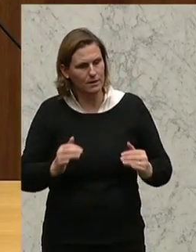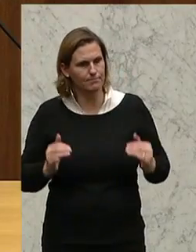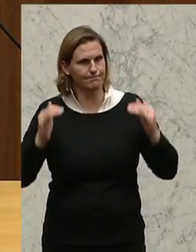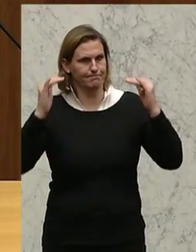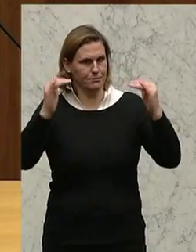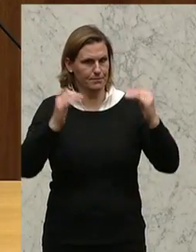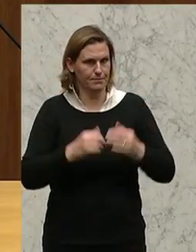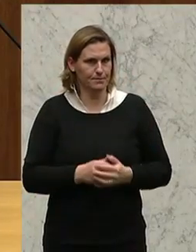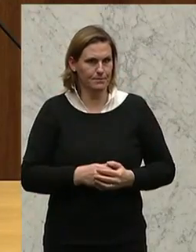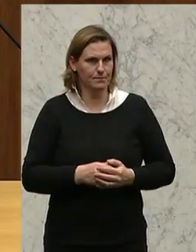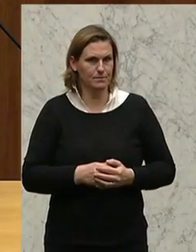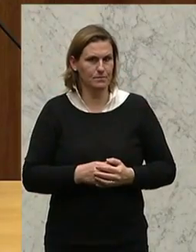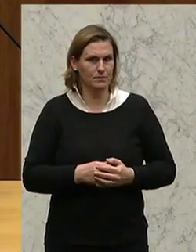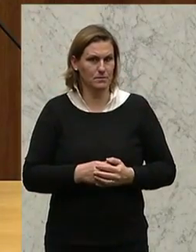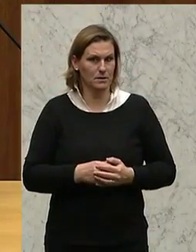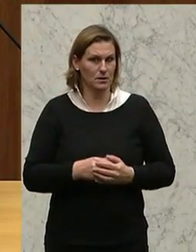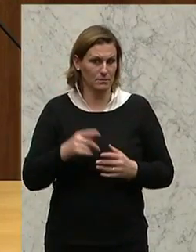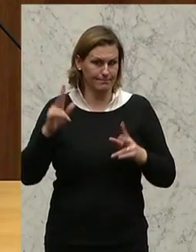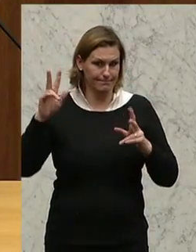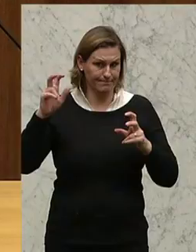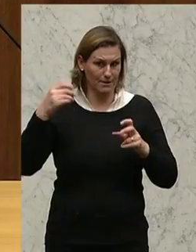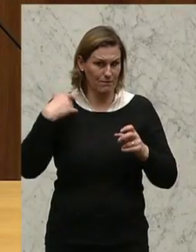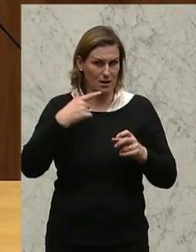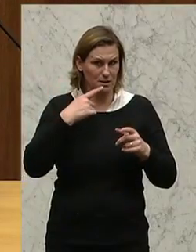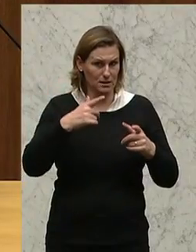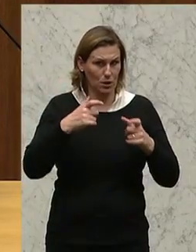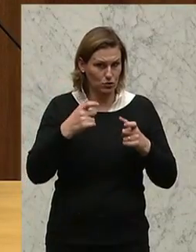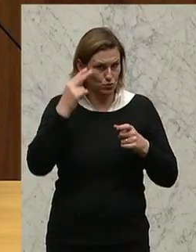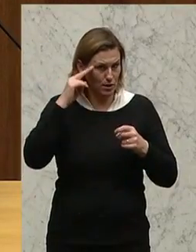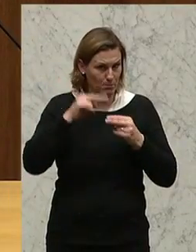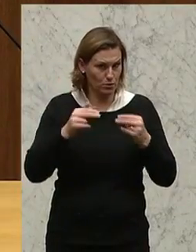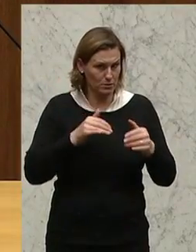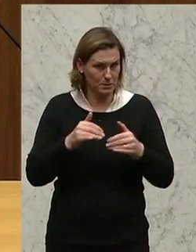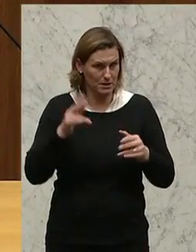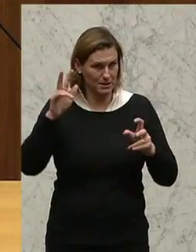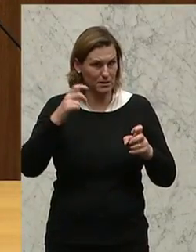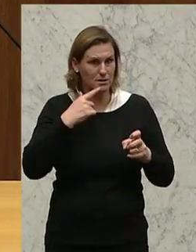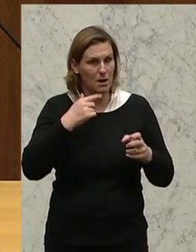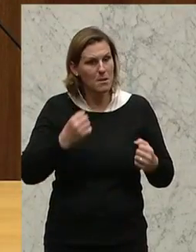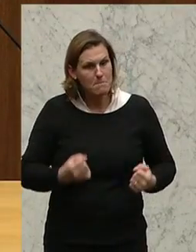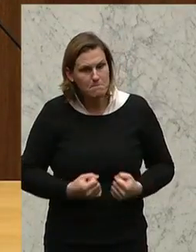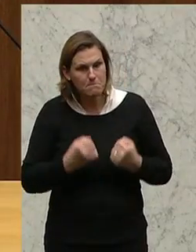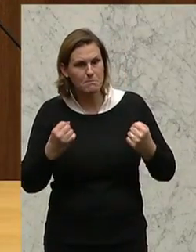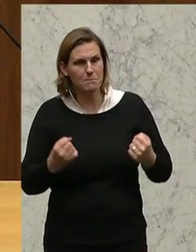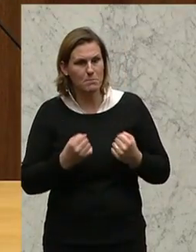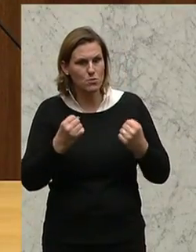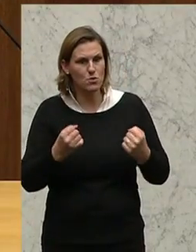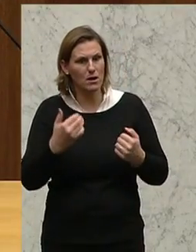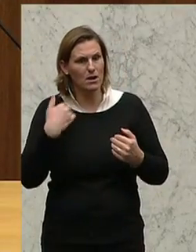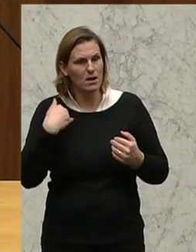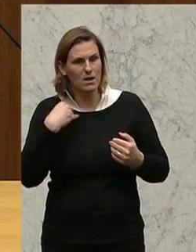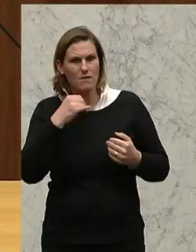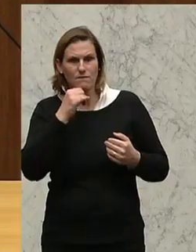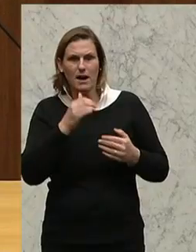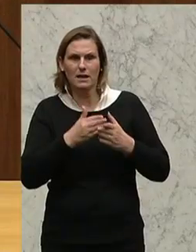Herr Bundesminister, darf Sie zitieren, Sie haben im Ausschuss gesagt, Ihre Bemühungen waren hier nicht